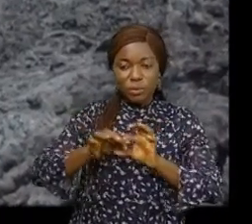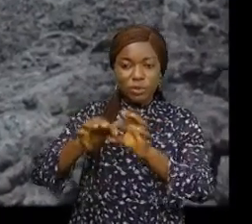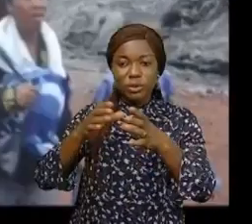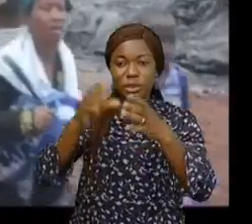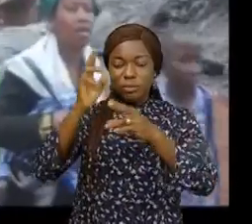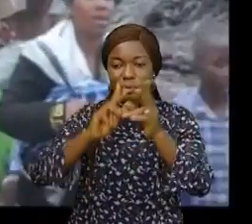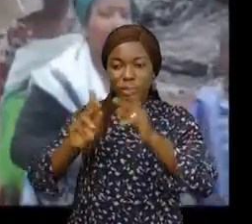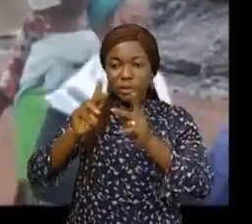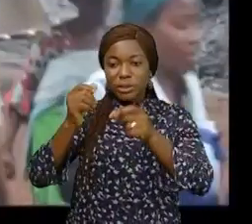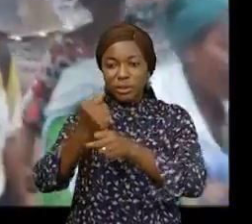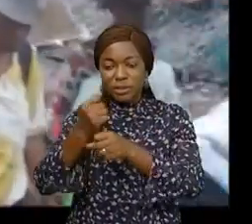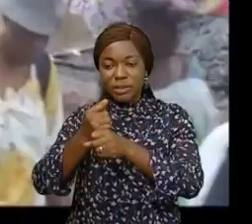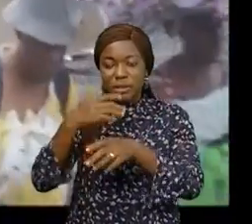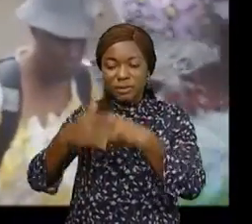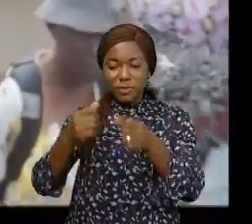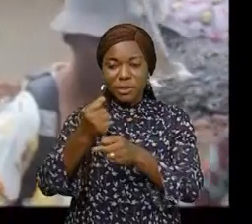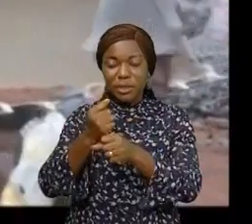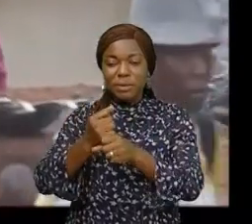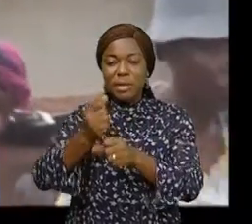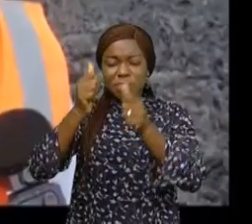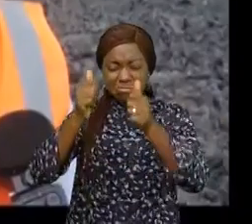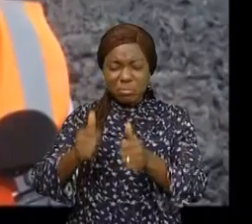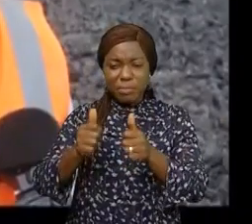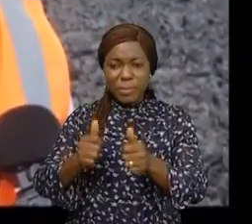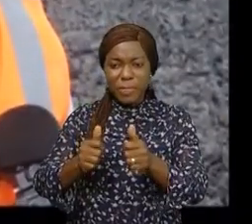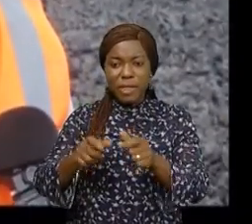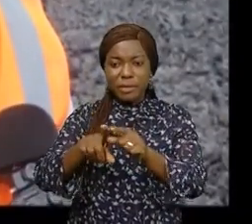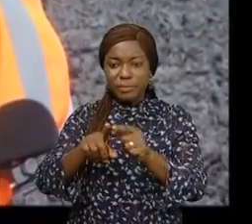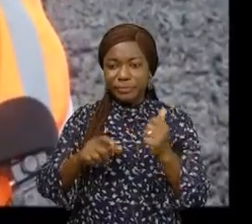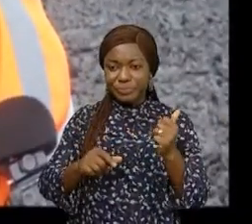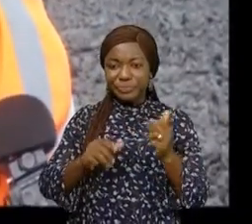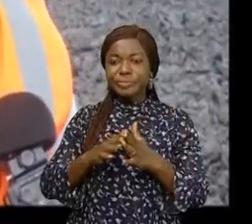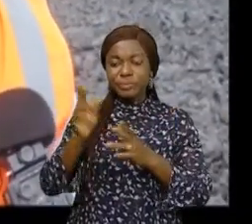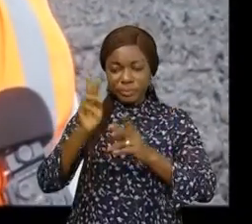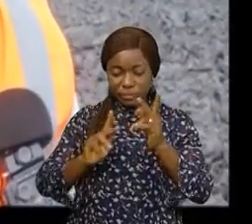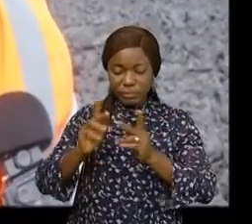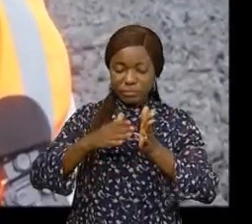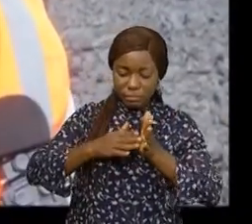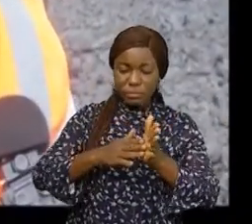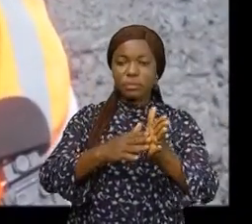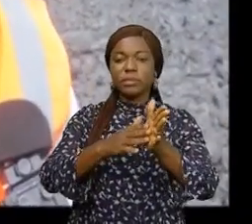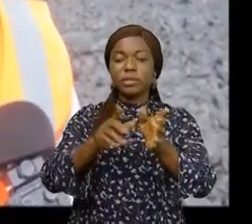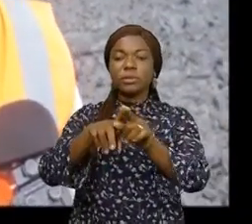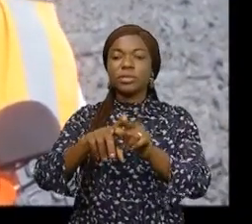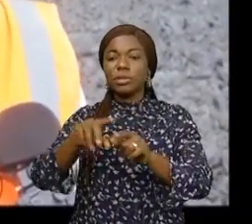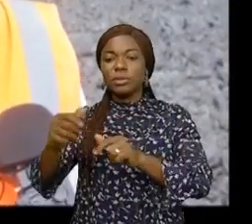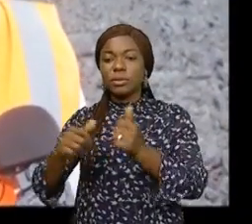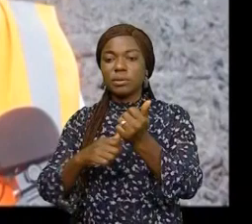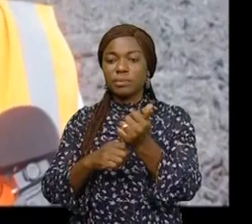population, le travail a été réalisé dans une durée brève. Toute la population de Goma nous a accompagnés. Il y a certains